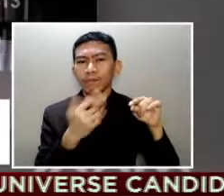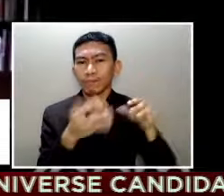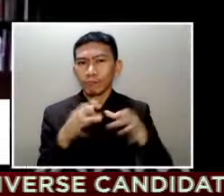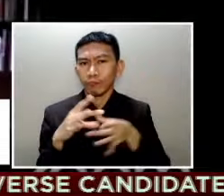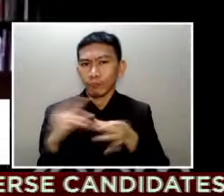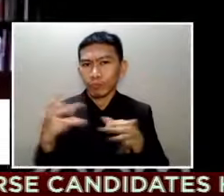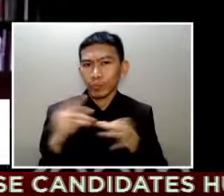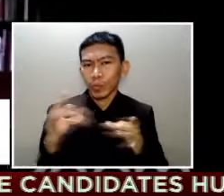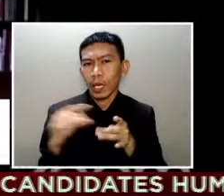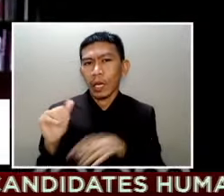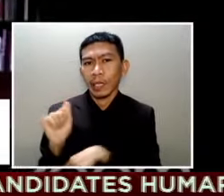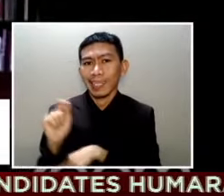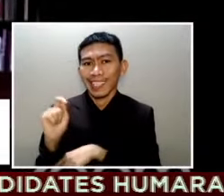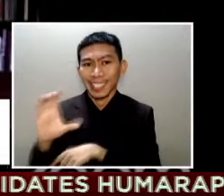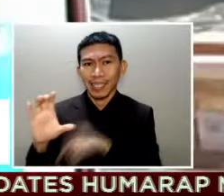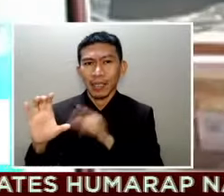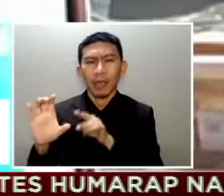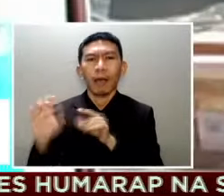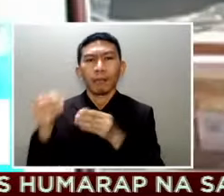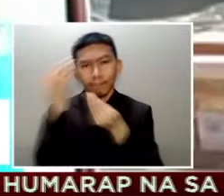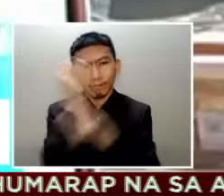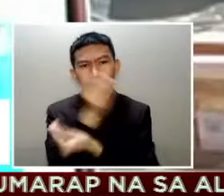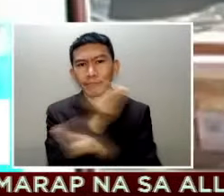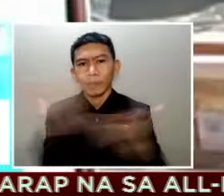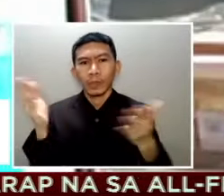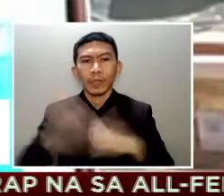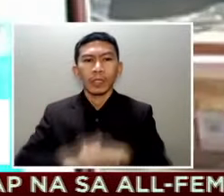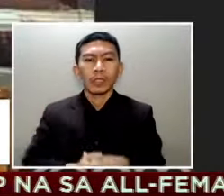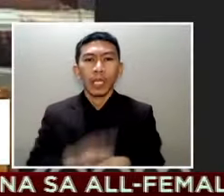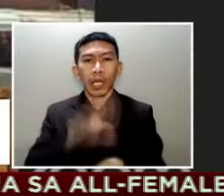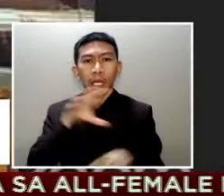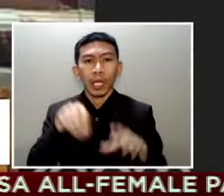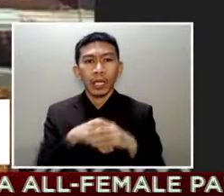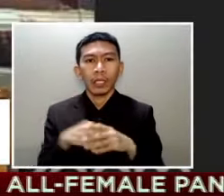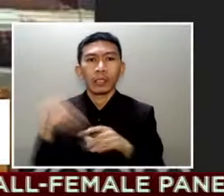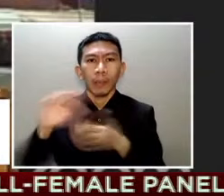pahayagan Isa sa kanila ang peace consultant na si Edelberto Silva